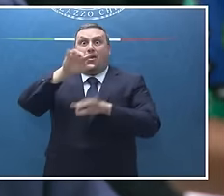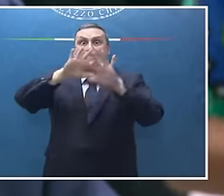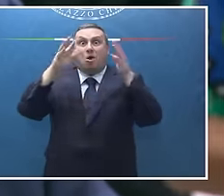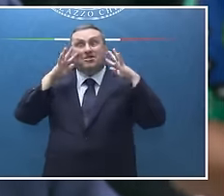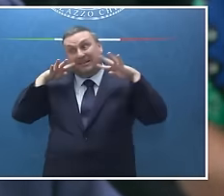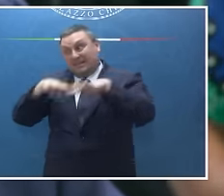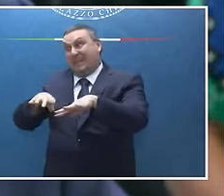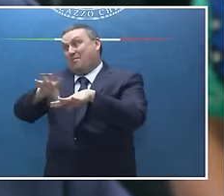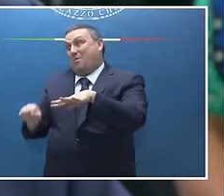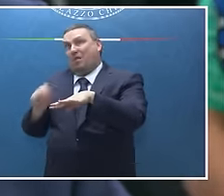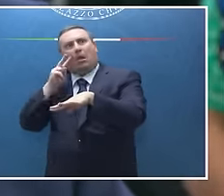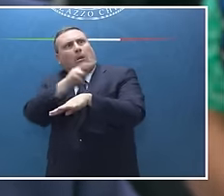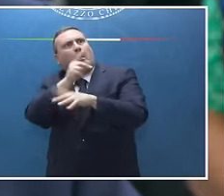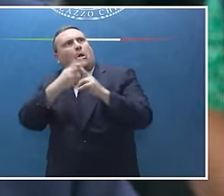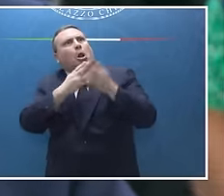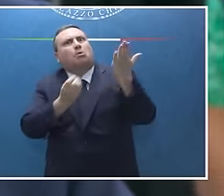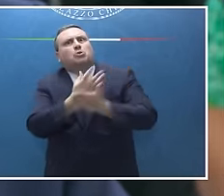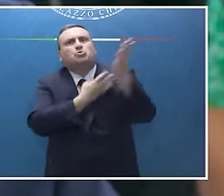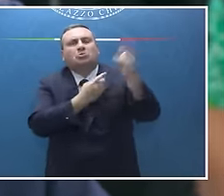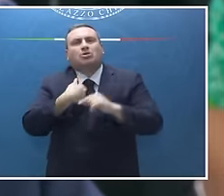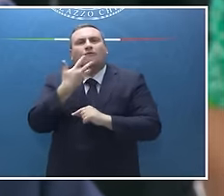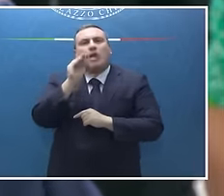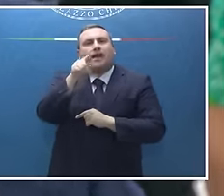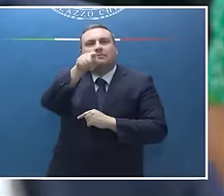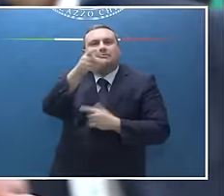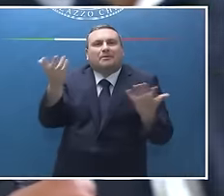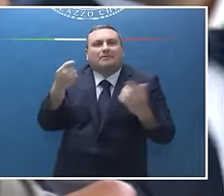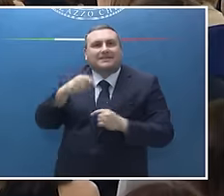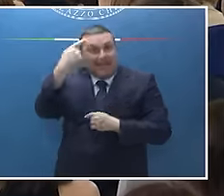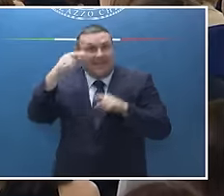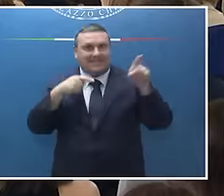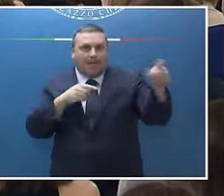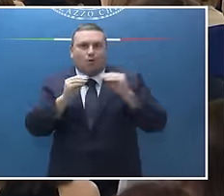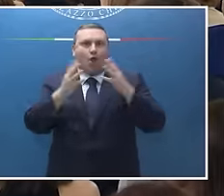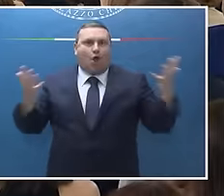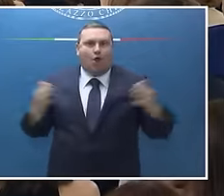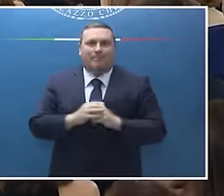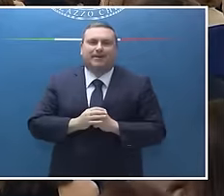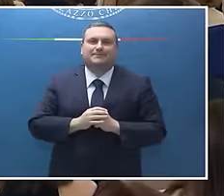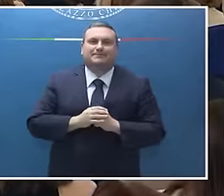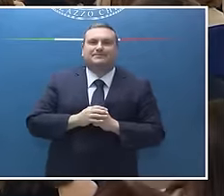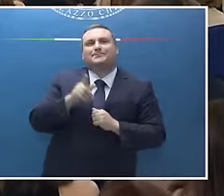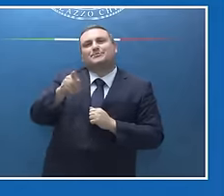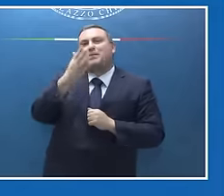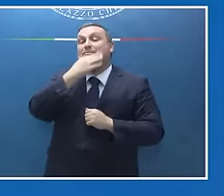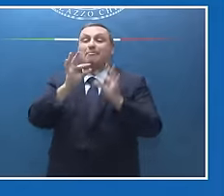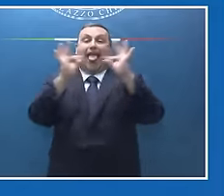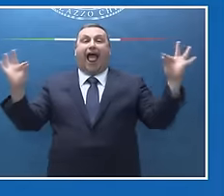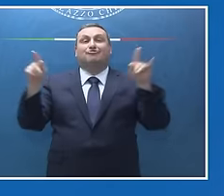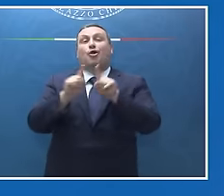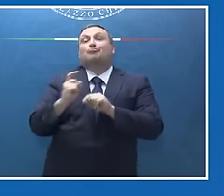sapere cosa pensa di questo episodio e se le ha creato imbarazzo. Adoro l'incipit alla vigilia del G7 per